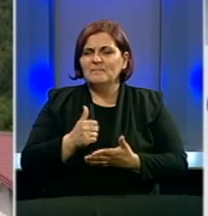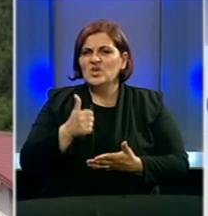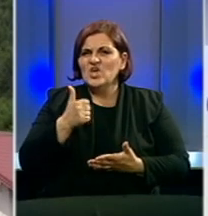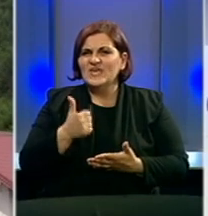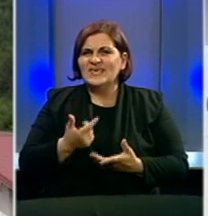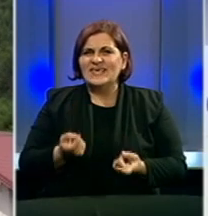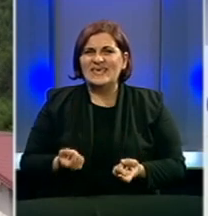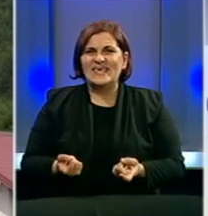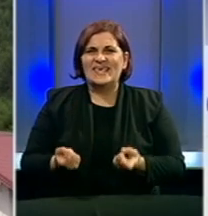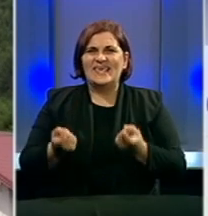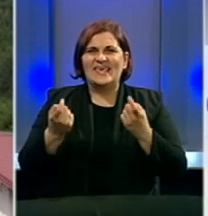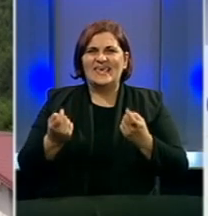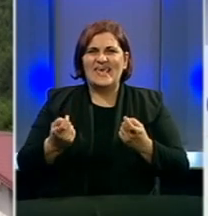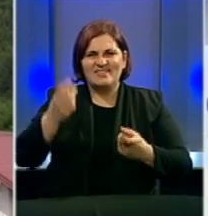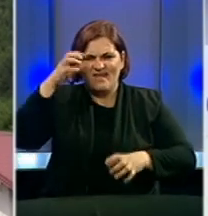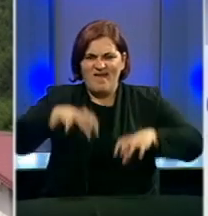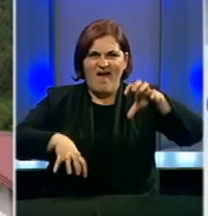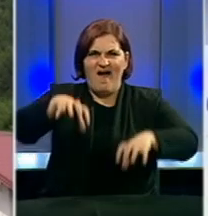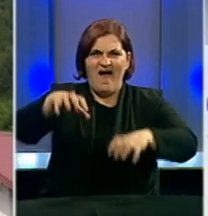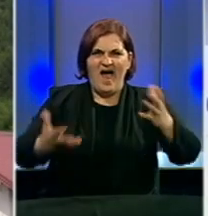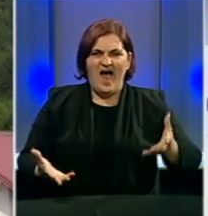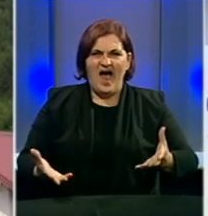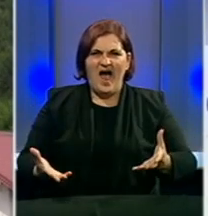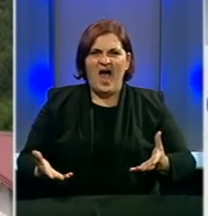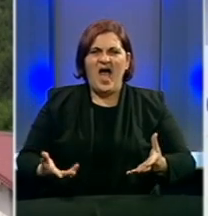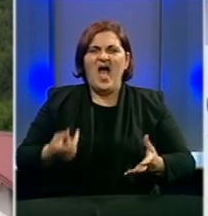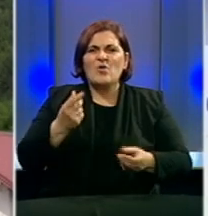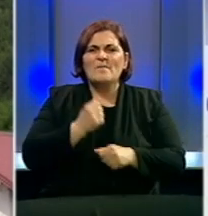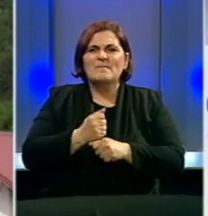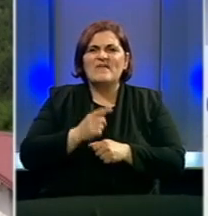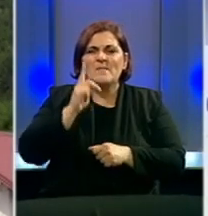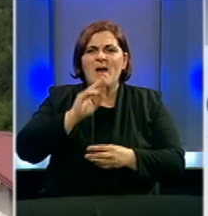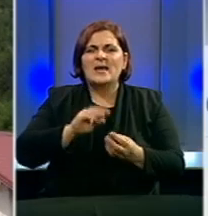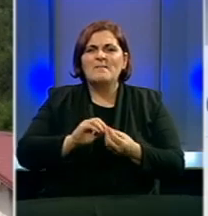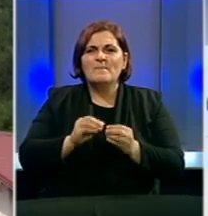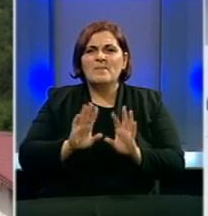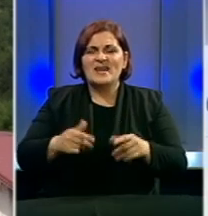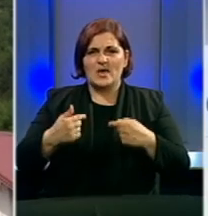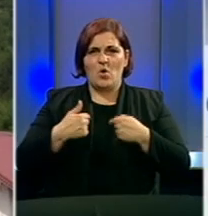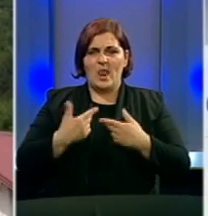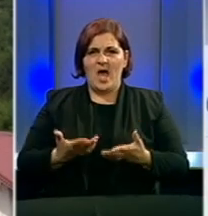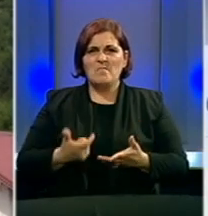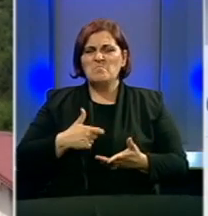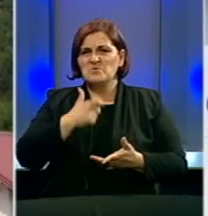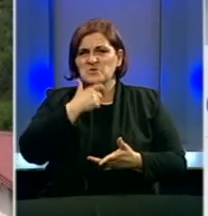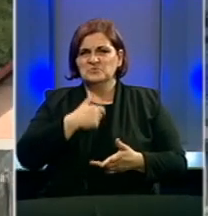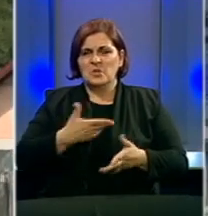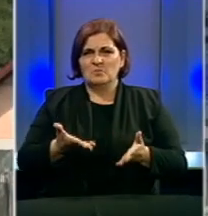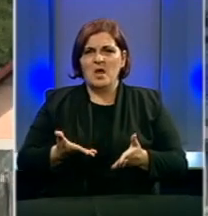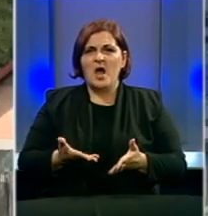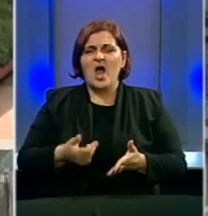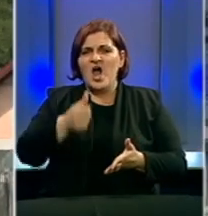onako seoski pravi kaljavi put koji je prisnjavao više majkama probleme nego nama, lično mi stari smo tu znali.